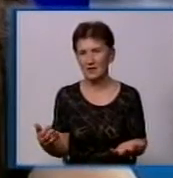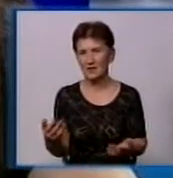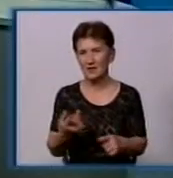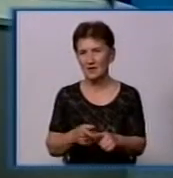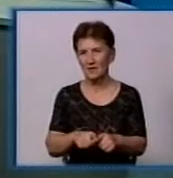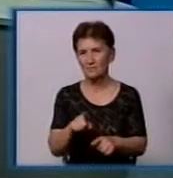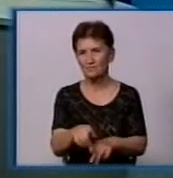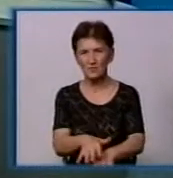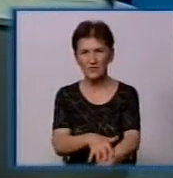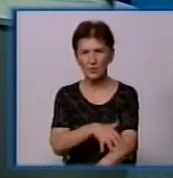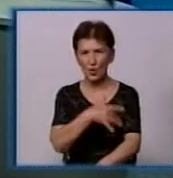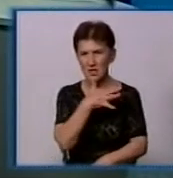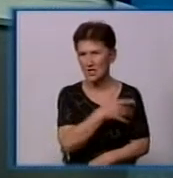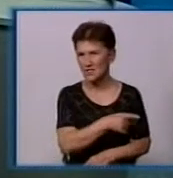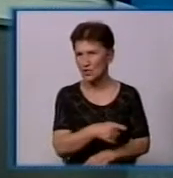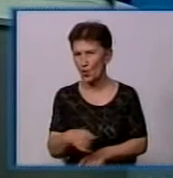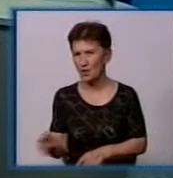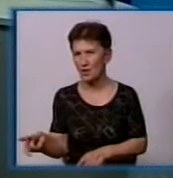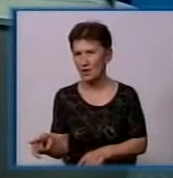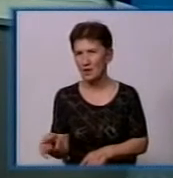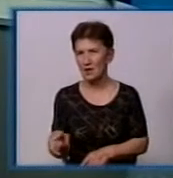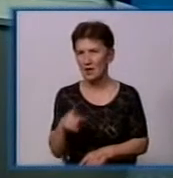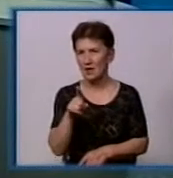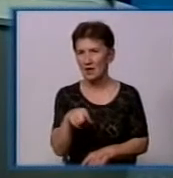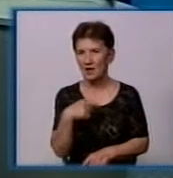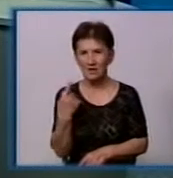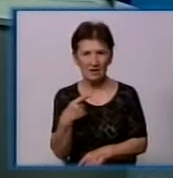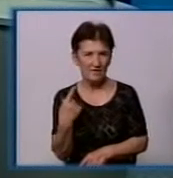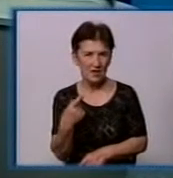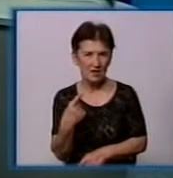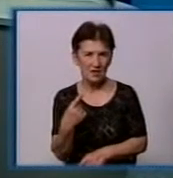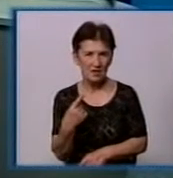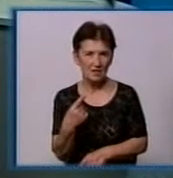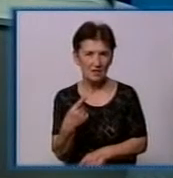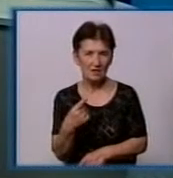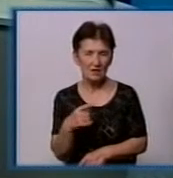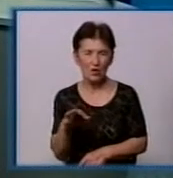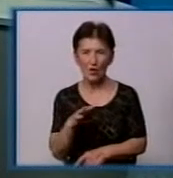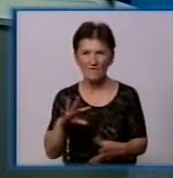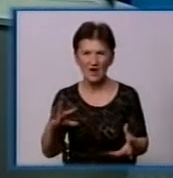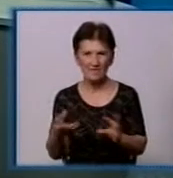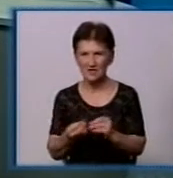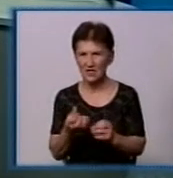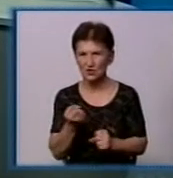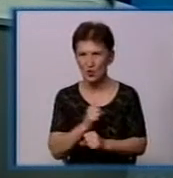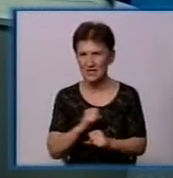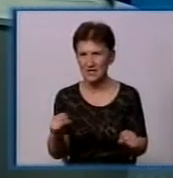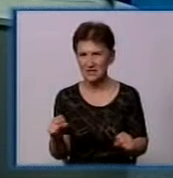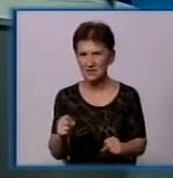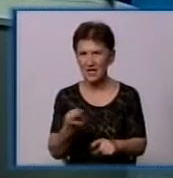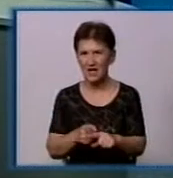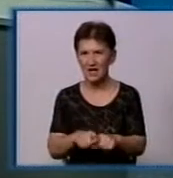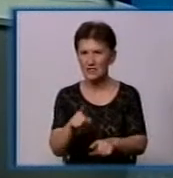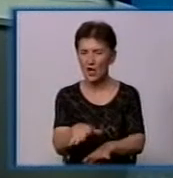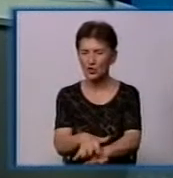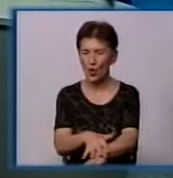довгий срок окупність цих контейнерів. Тобто говорити о вигоді нельзя. Це все-таки довгоиграючий